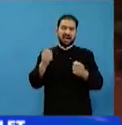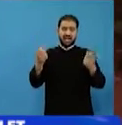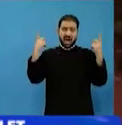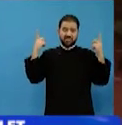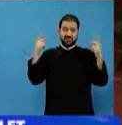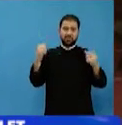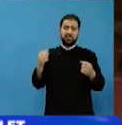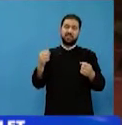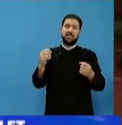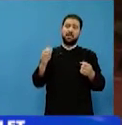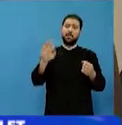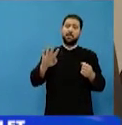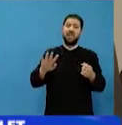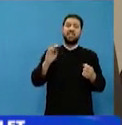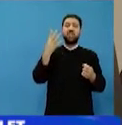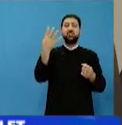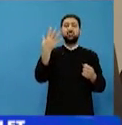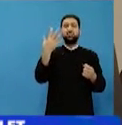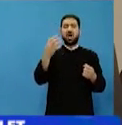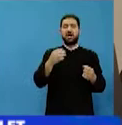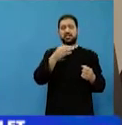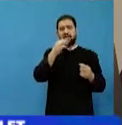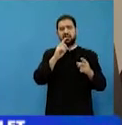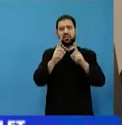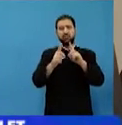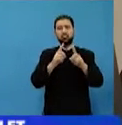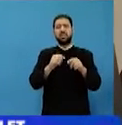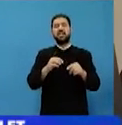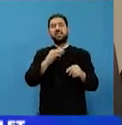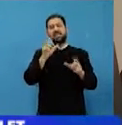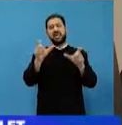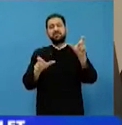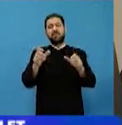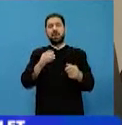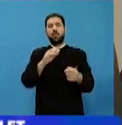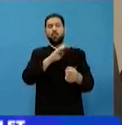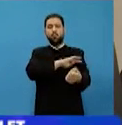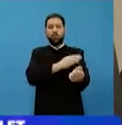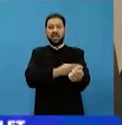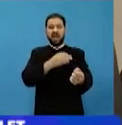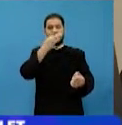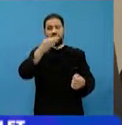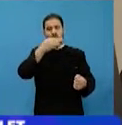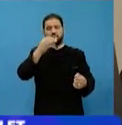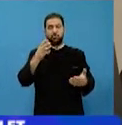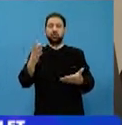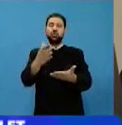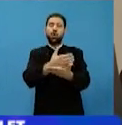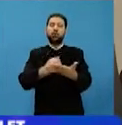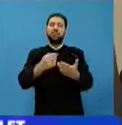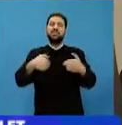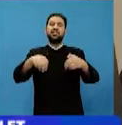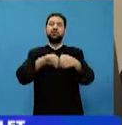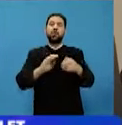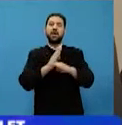volum, vorbește despre puterea mărturisirii, adică ce dobândim noi prin